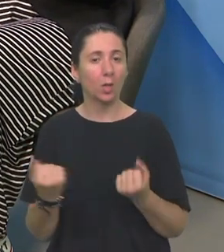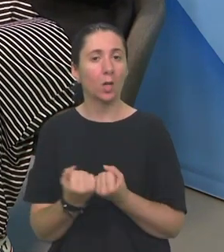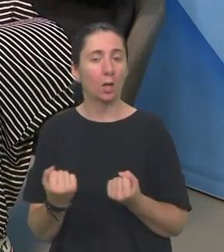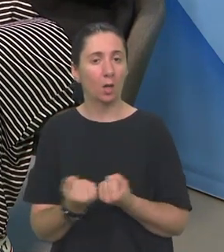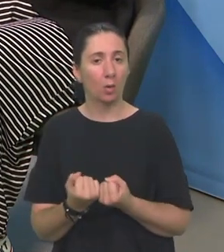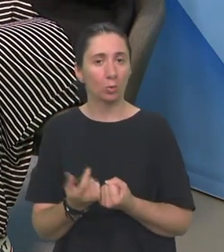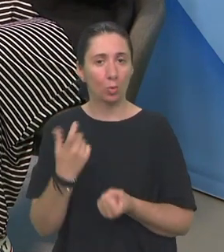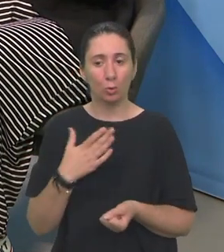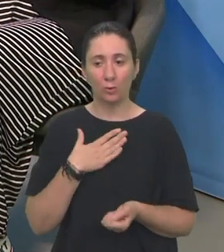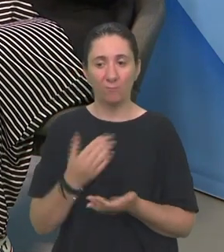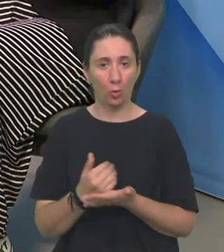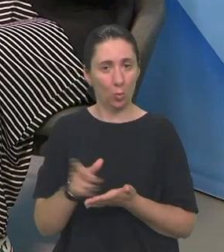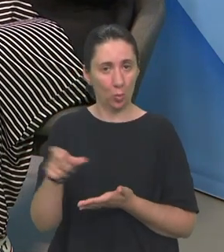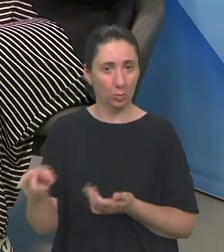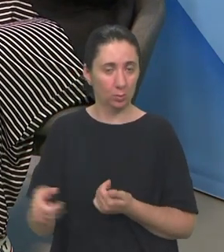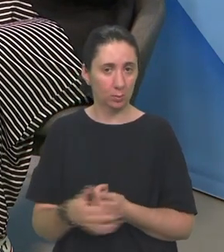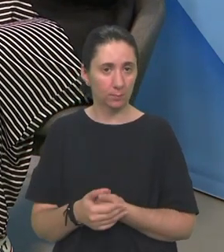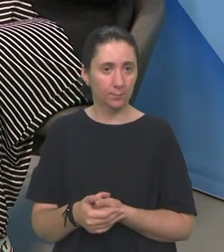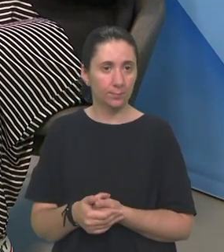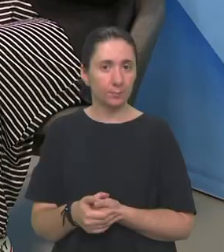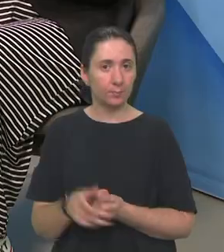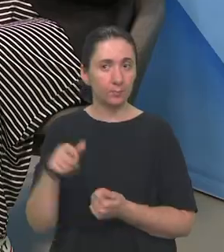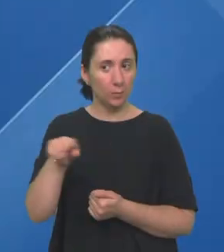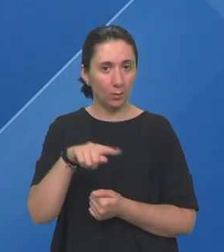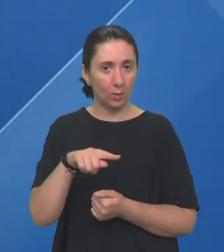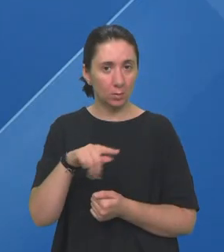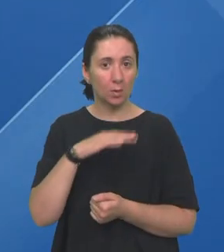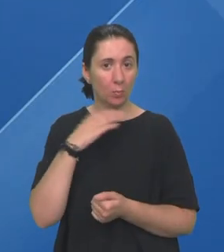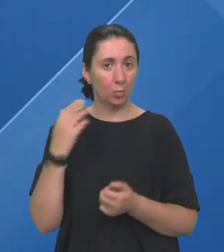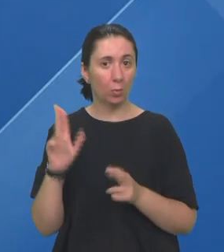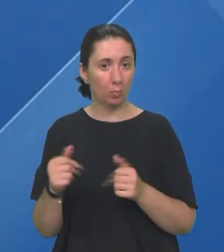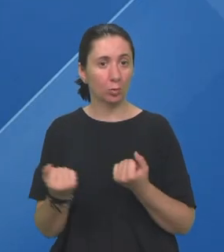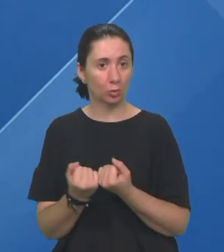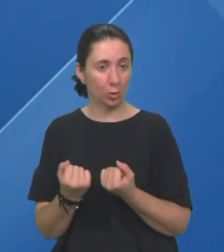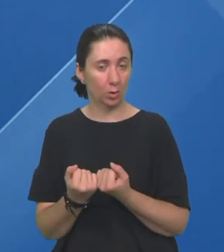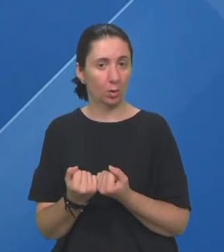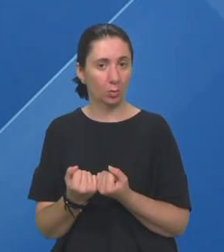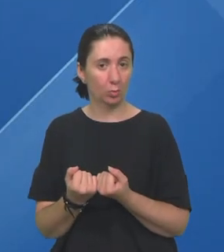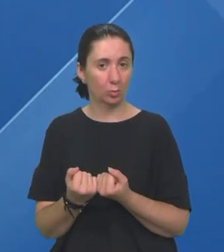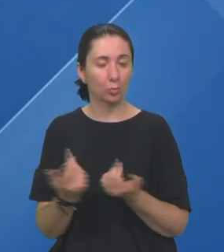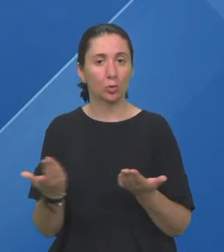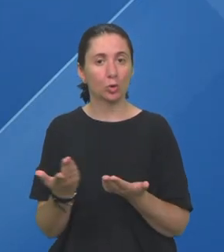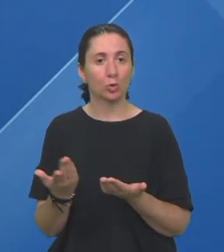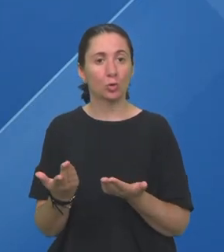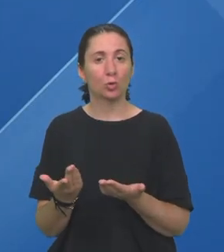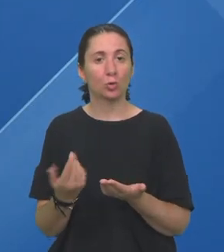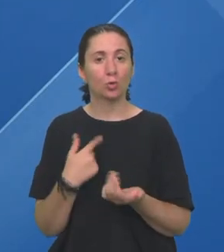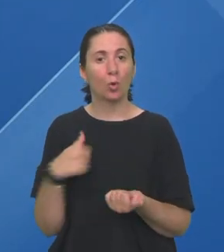Naučili od svojih korisnika Pa od njih se zapravo Jako puno može naučiti Ono što mi